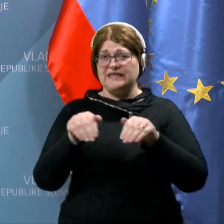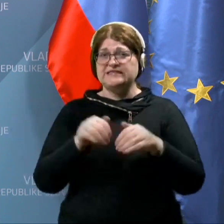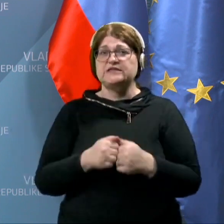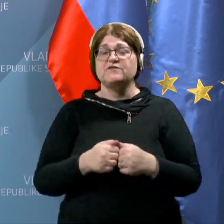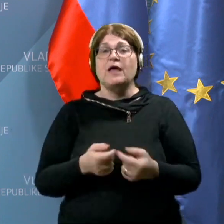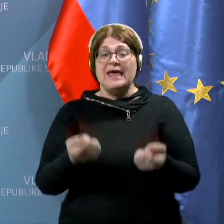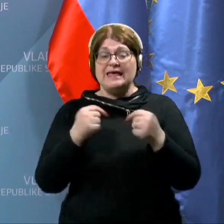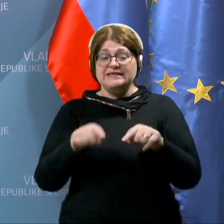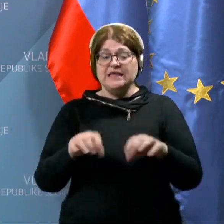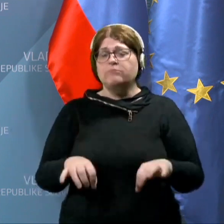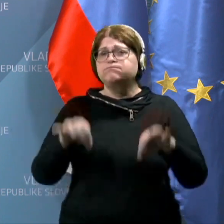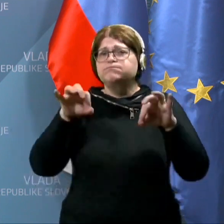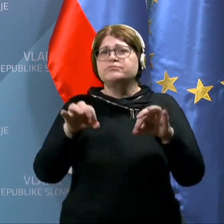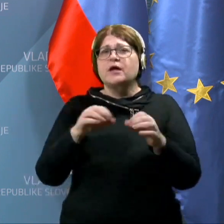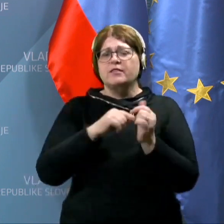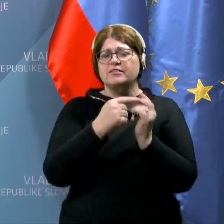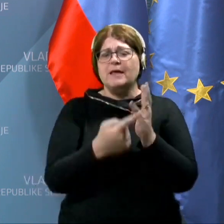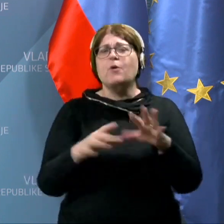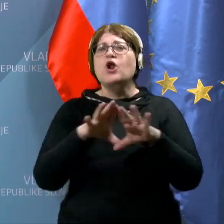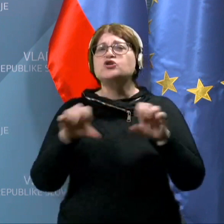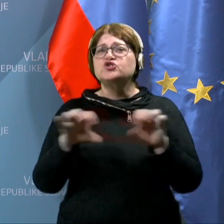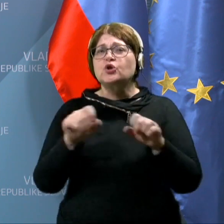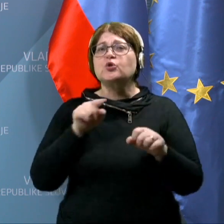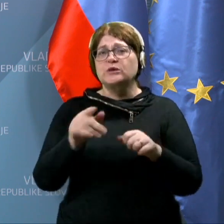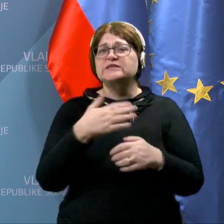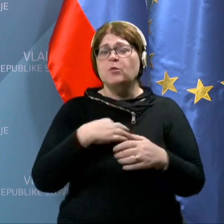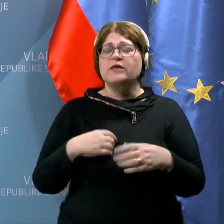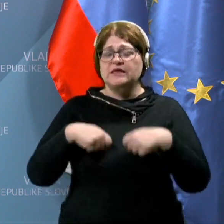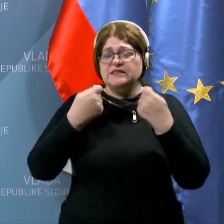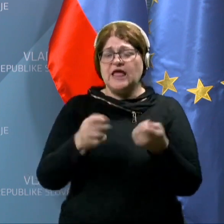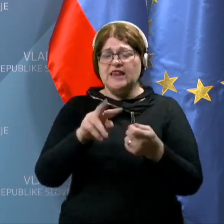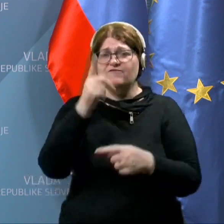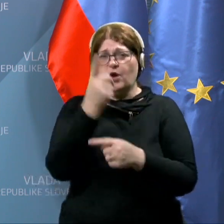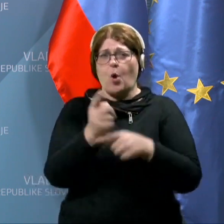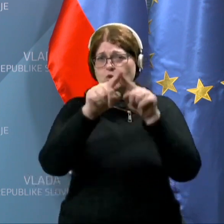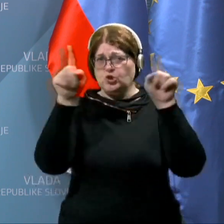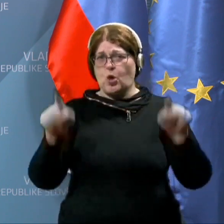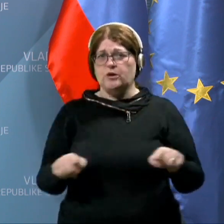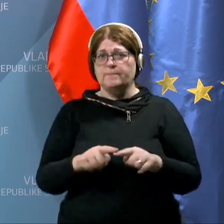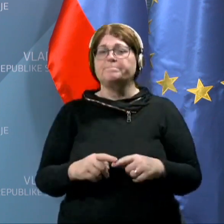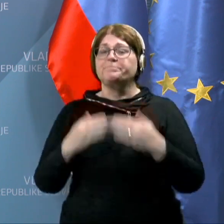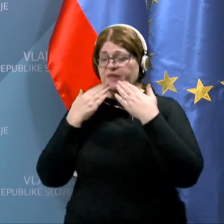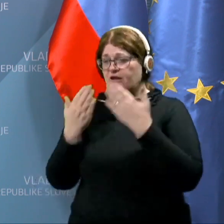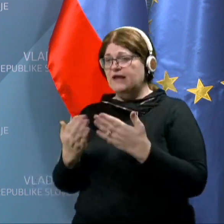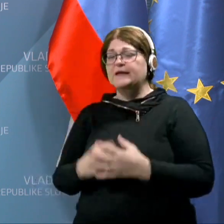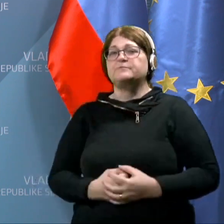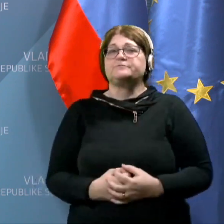tudi sledi nekako nabor storitev, ki smo jih zajeli v odlok. Hvala.